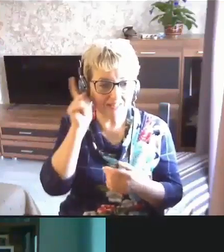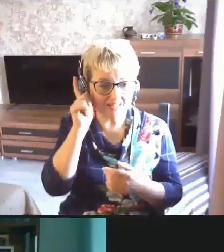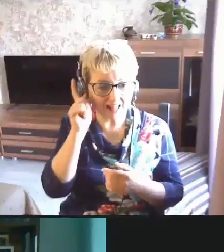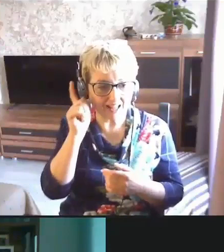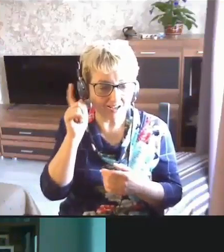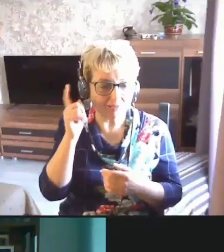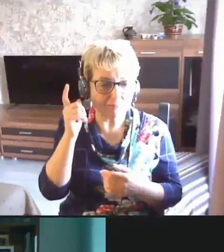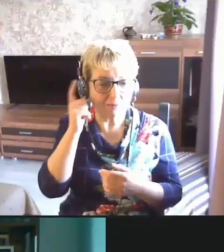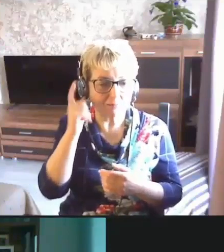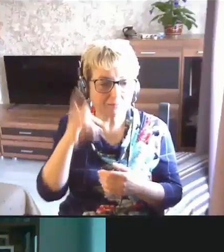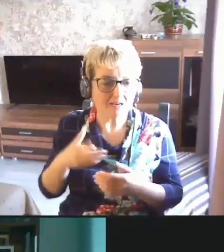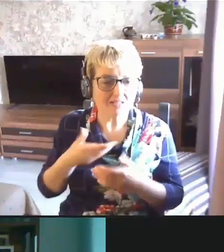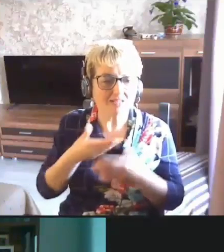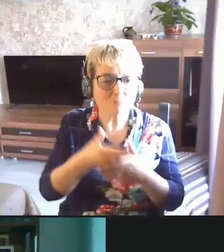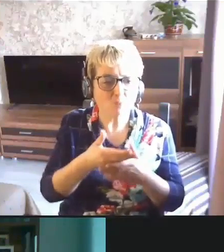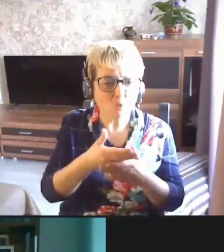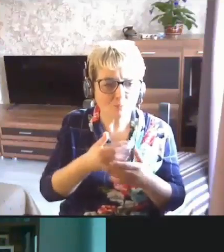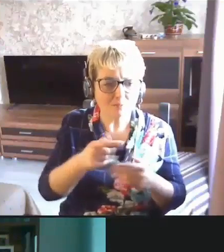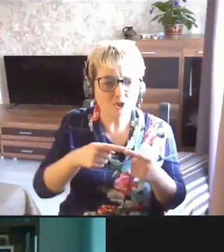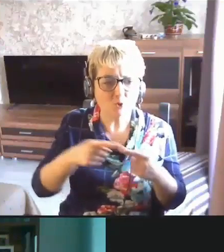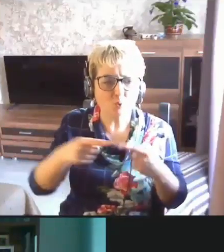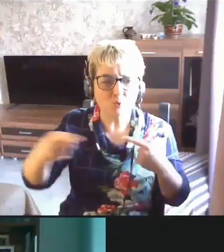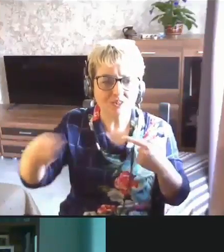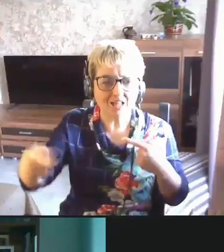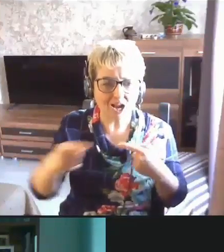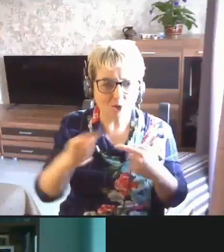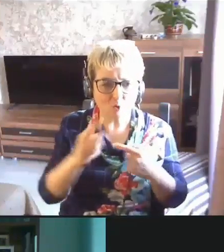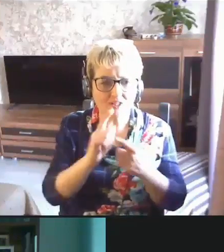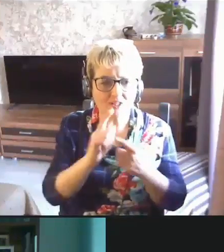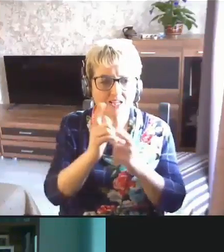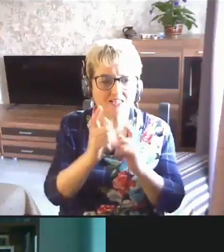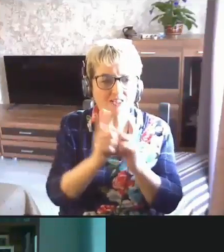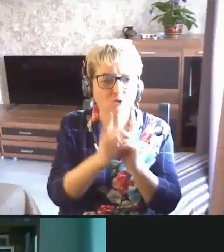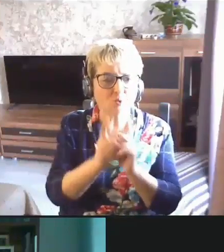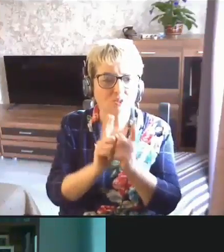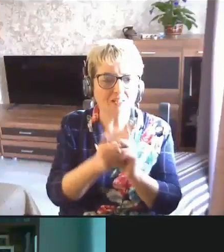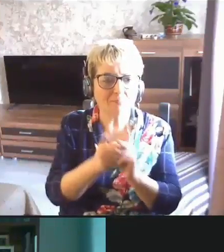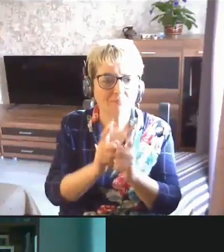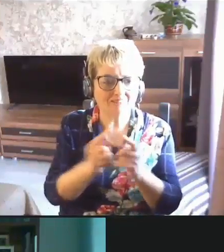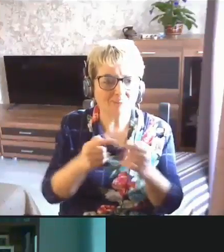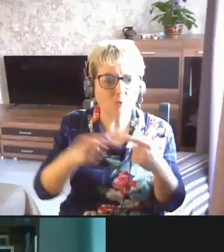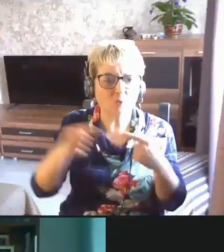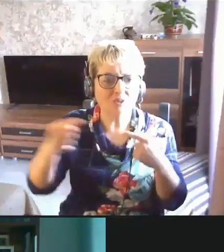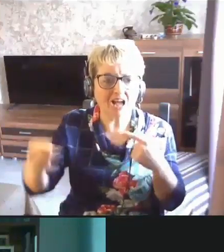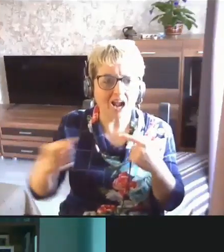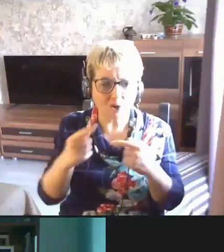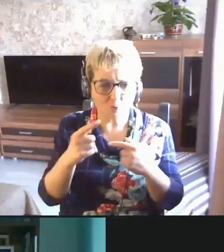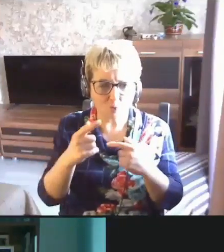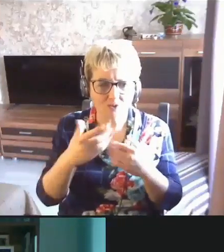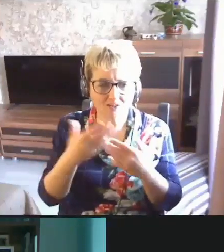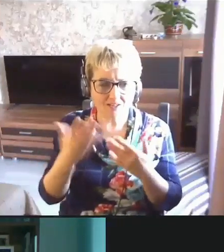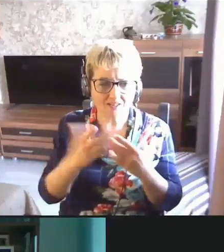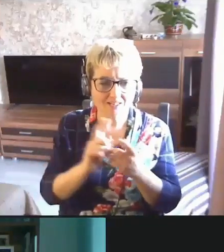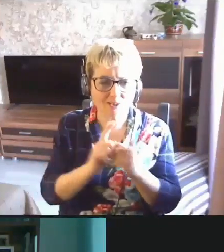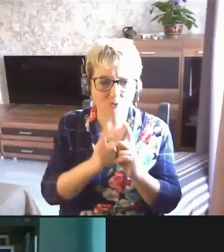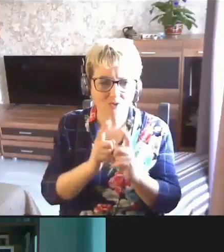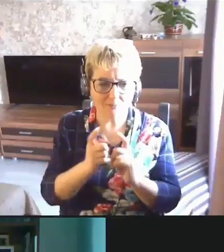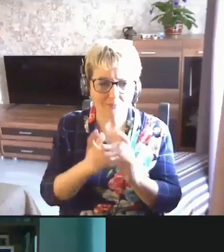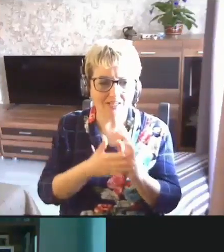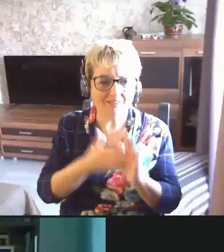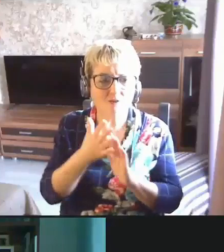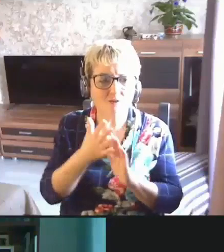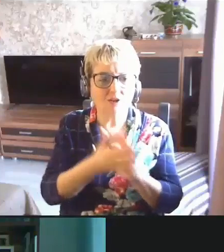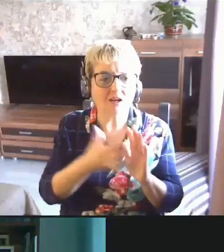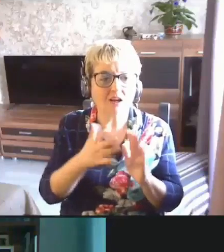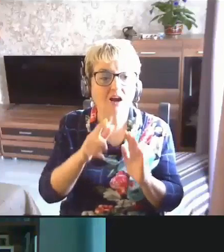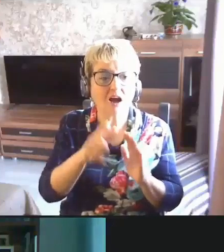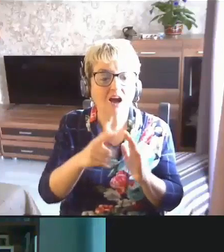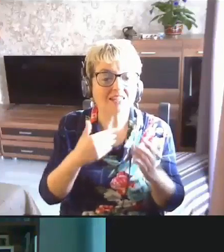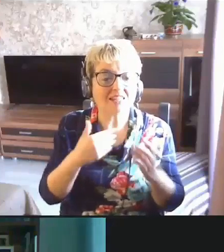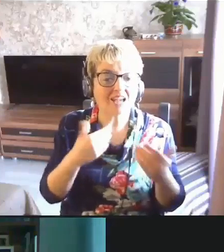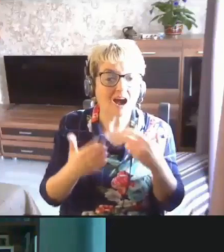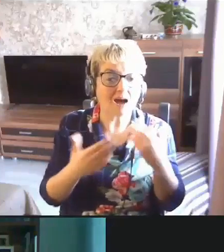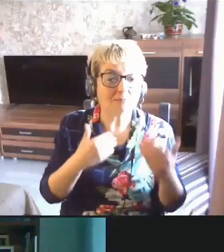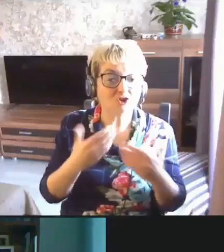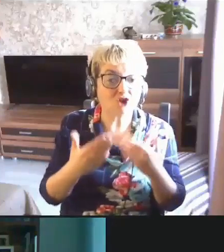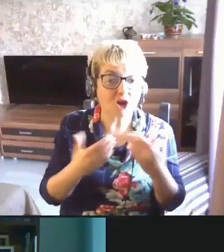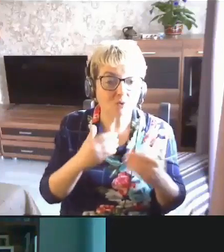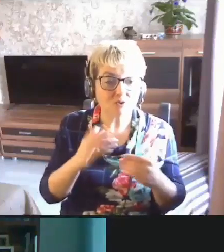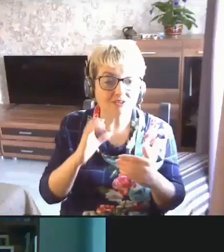и с помощью удаленного трудоперевода, удаленного трудоперевода, они общаются